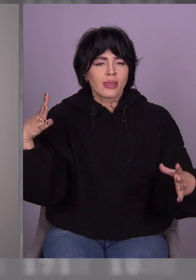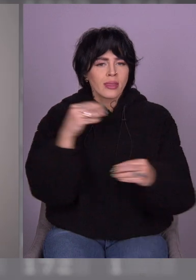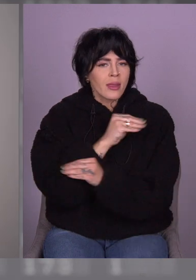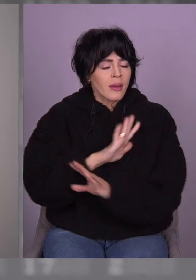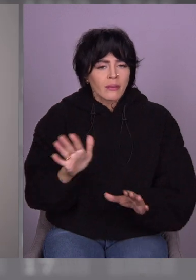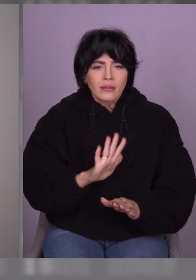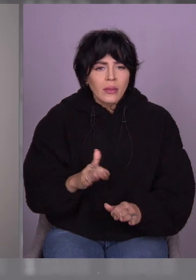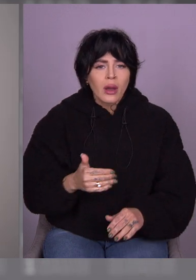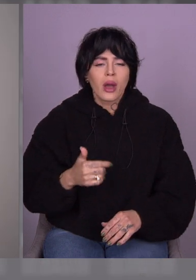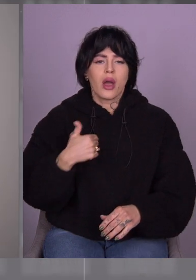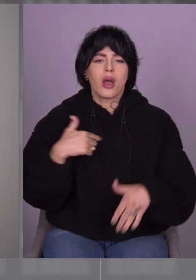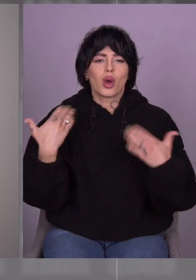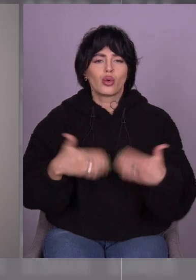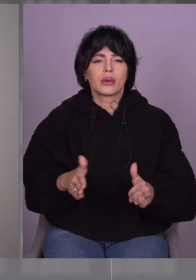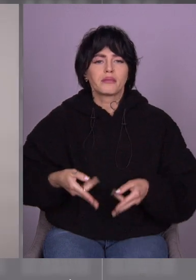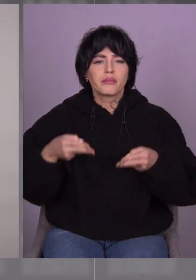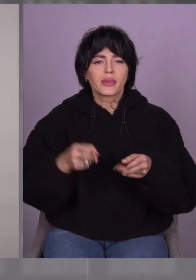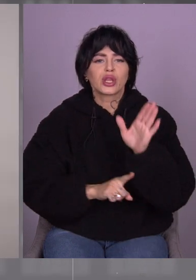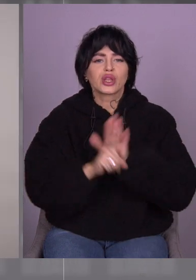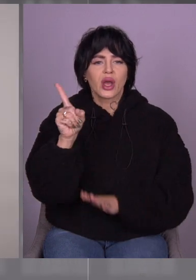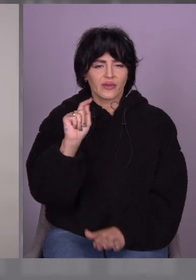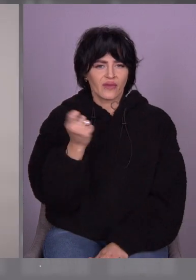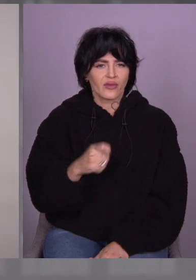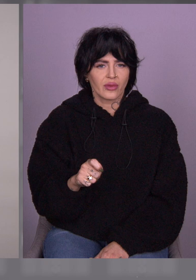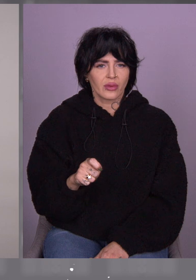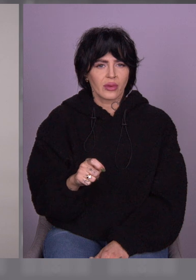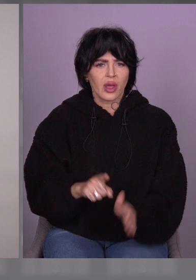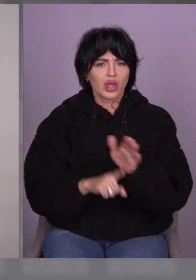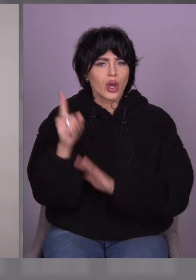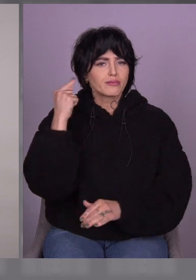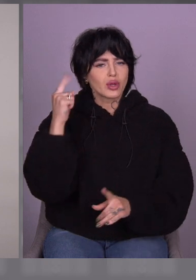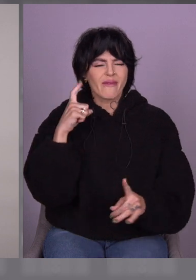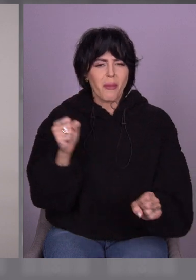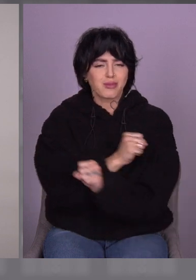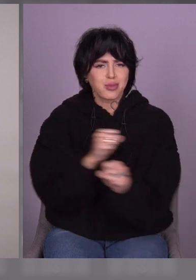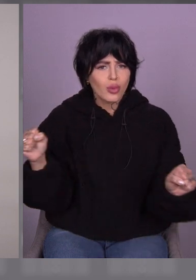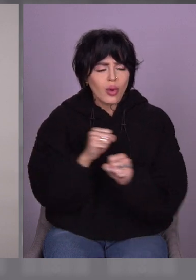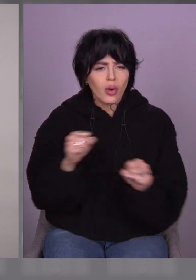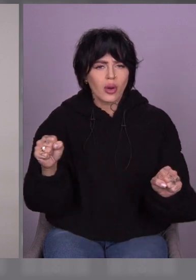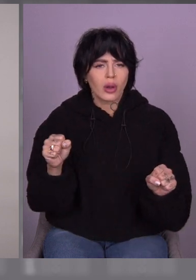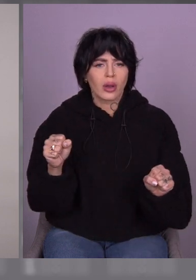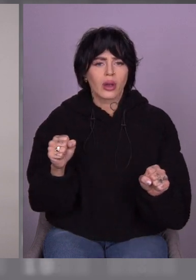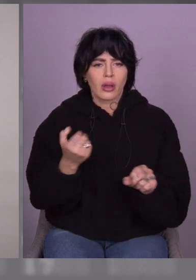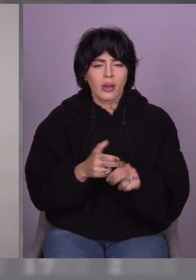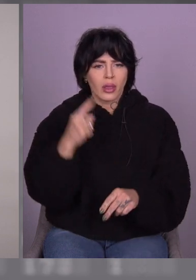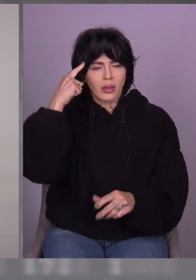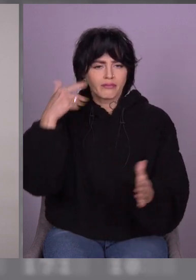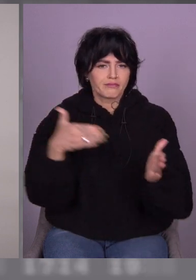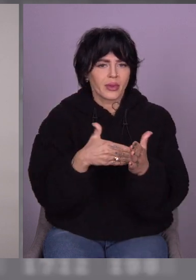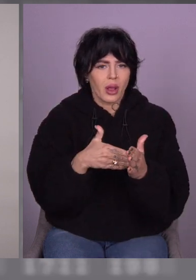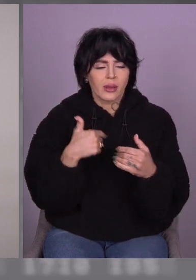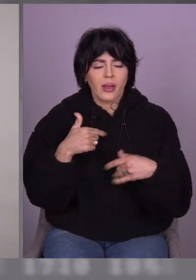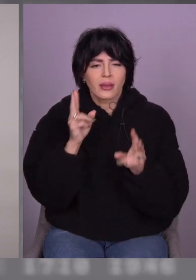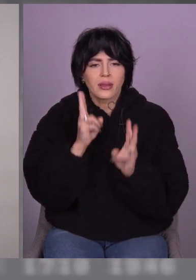Ми приїхали якраз на початок війни. Ми почули вибухи. І був просто ступор, коли син